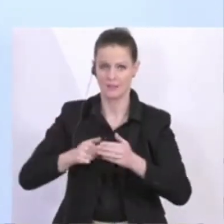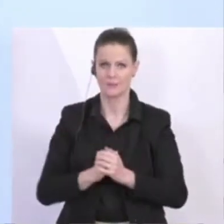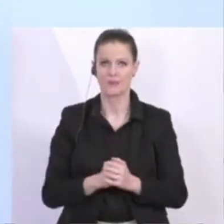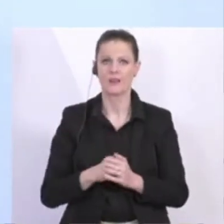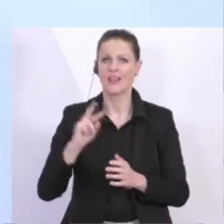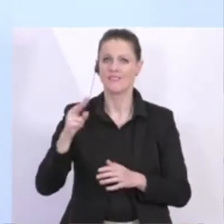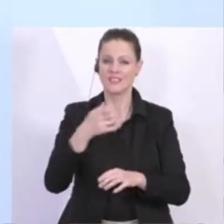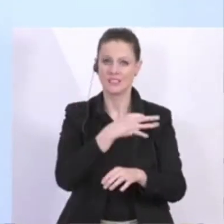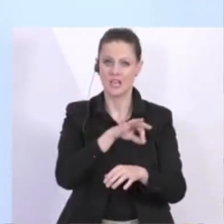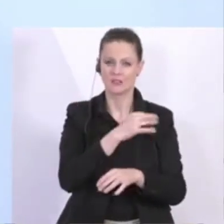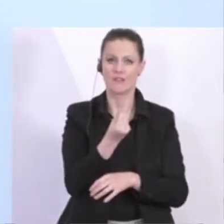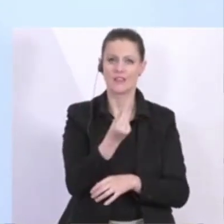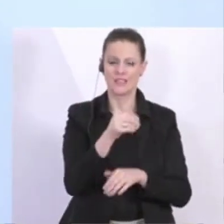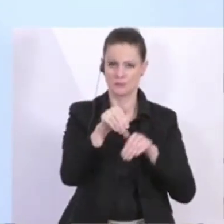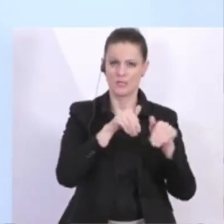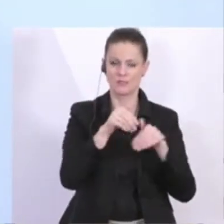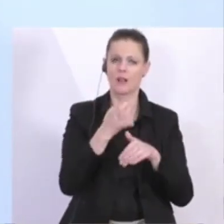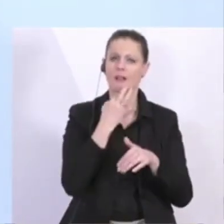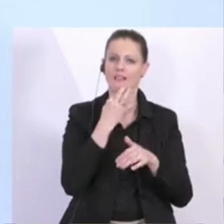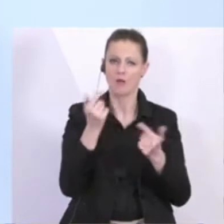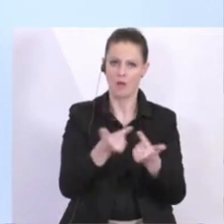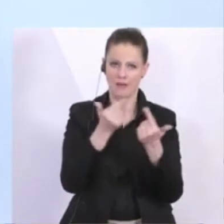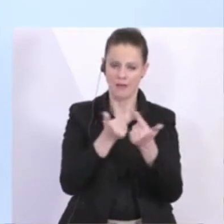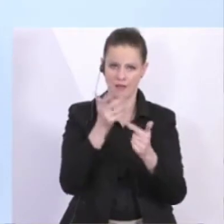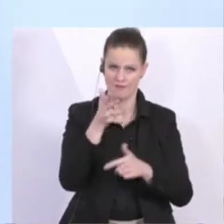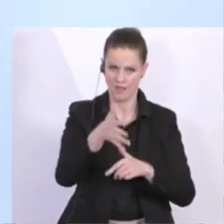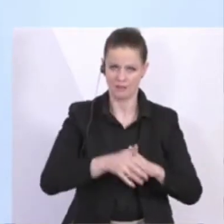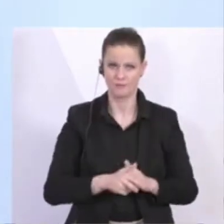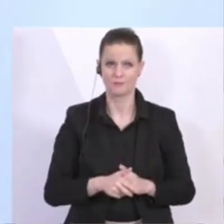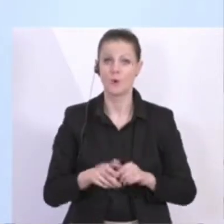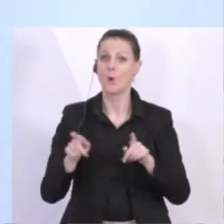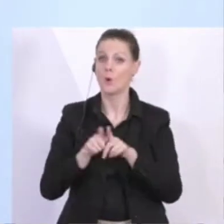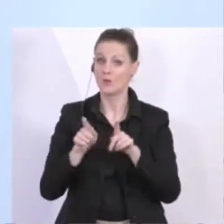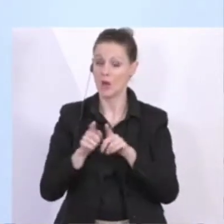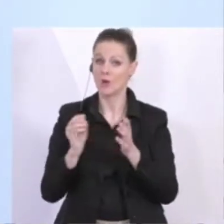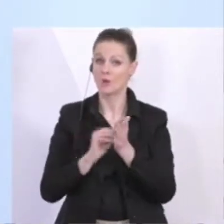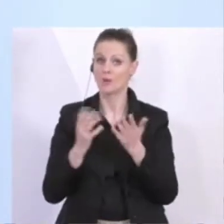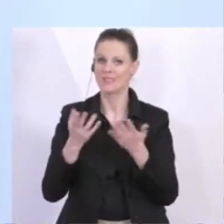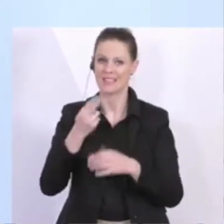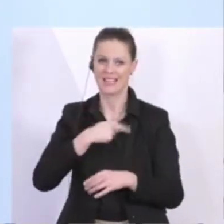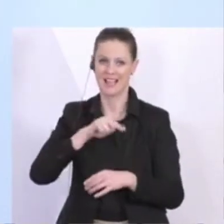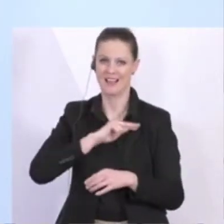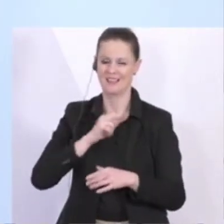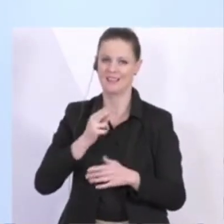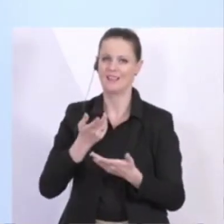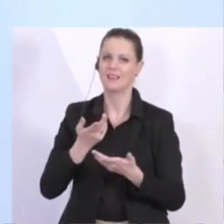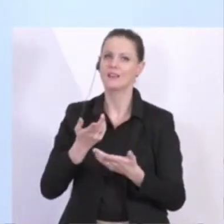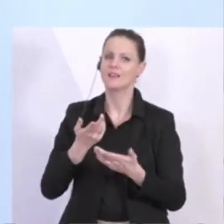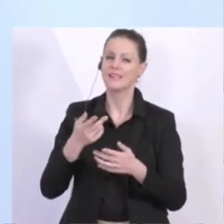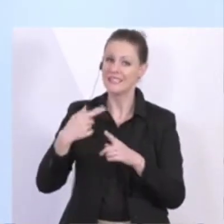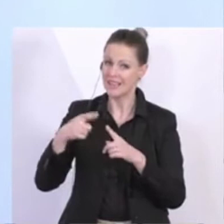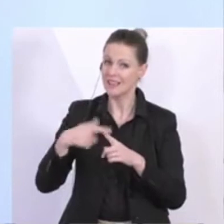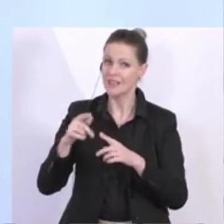und Finanzminister werden noch im Detail darauf eingehen. Und darüber hinaus Kreditgarantien für alle, die es brauchen